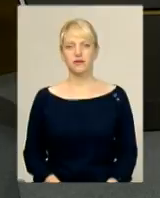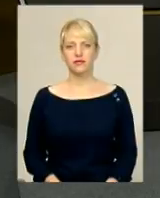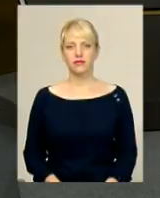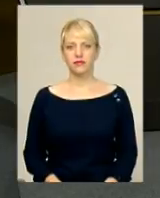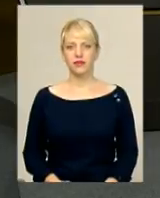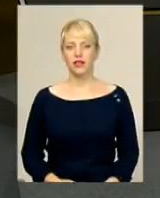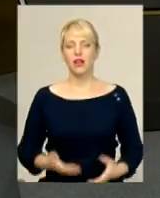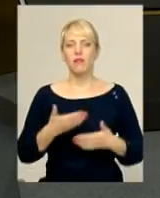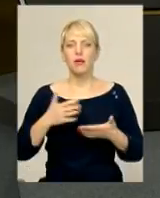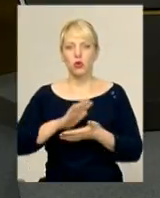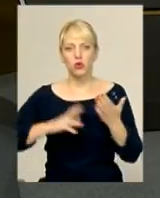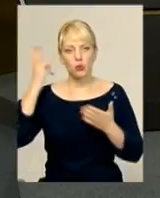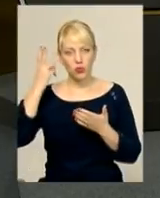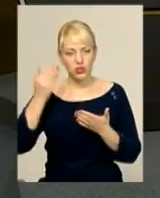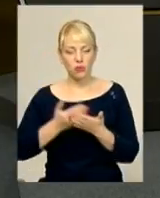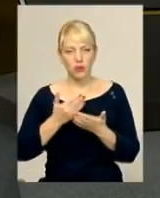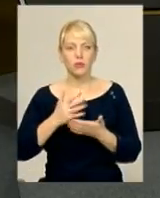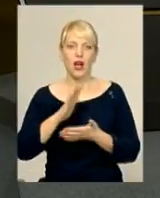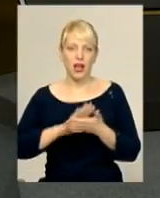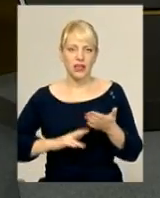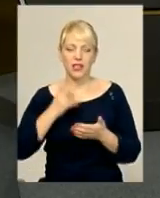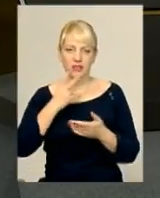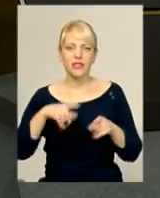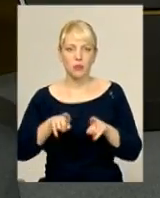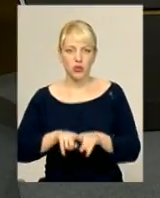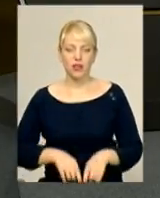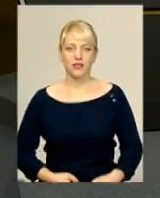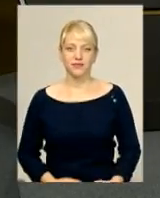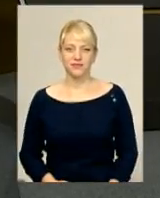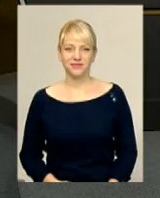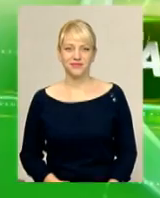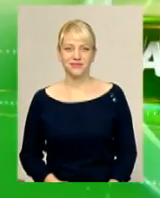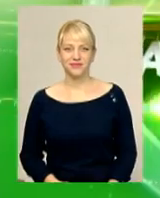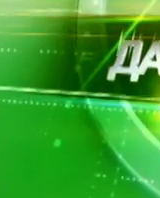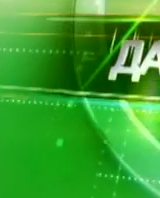Ми продовжуємо подільську панораму. Далі у випуску «Дивіться про таке».